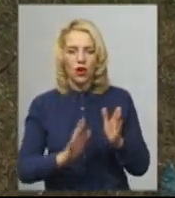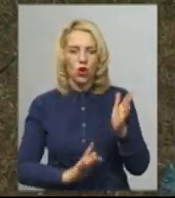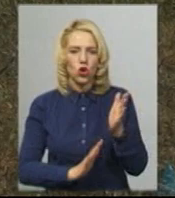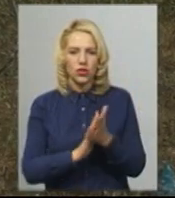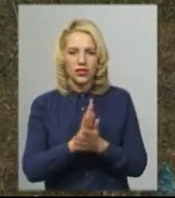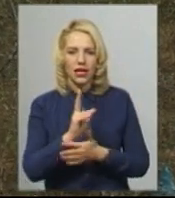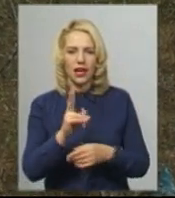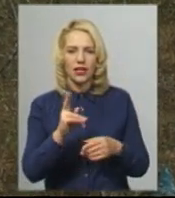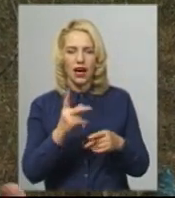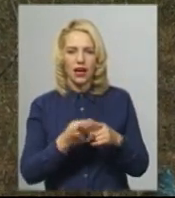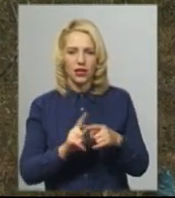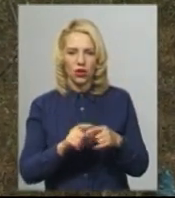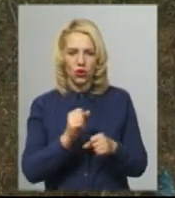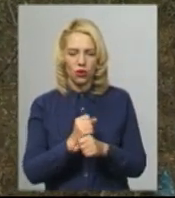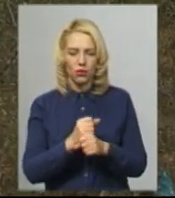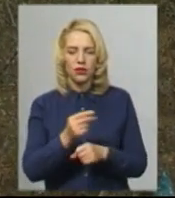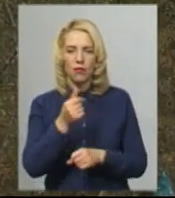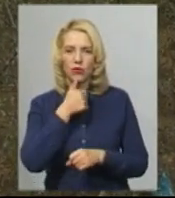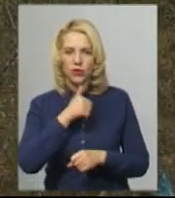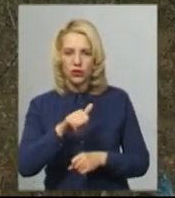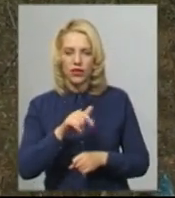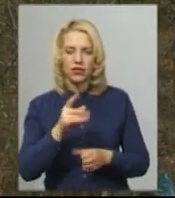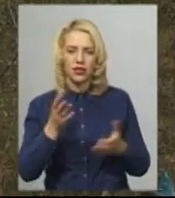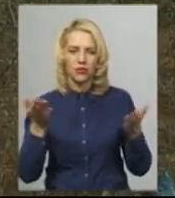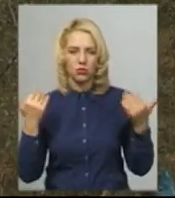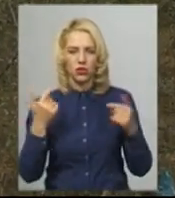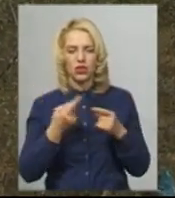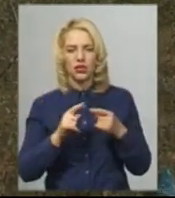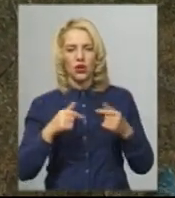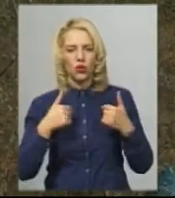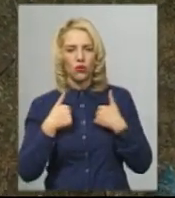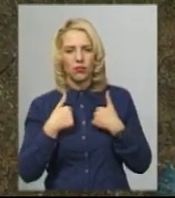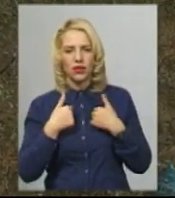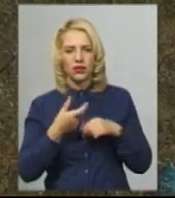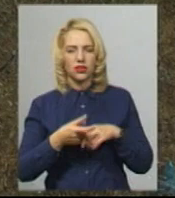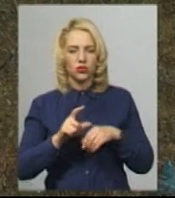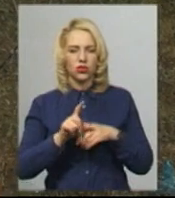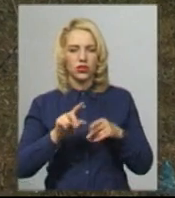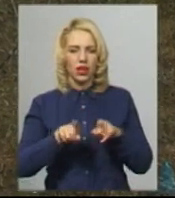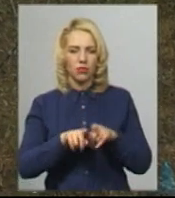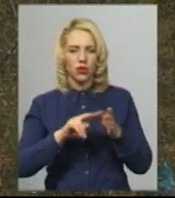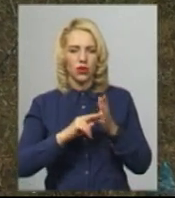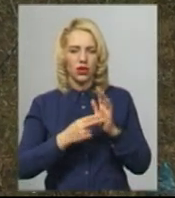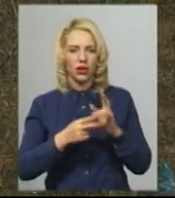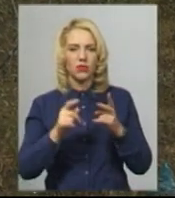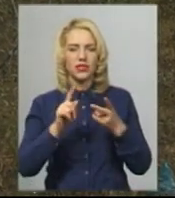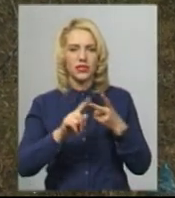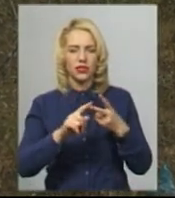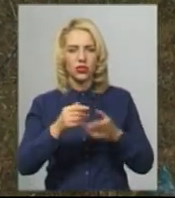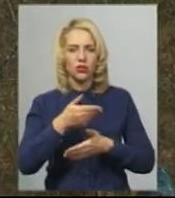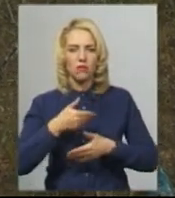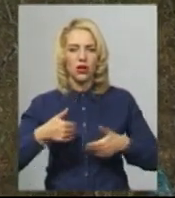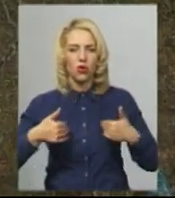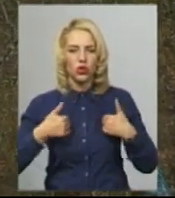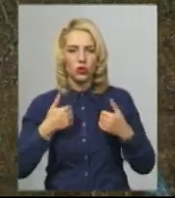як воно робиться, продегустувати, відпочити. Це в мене дуже в такій програмі. Слідуючи, ми хочемо